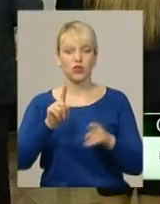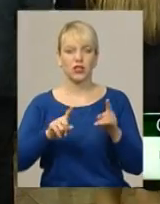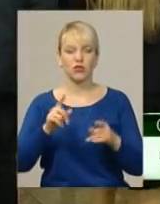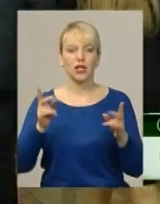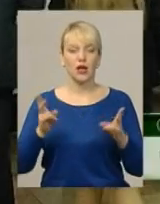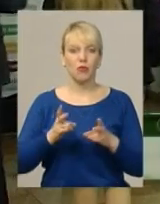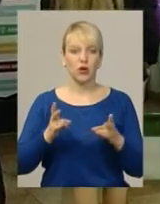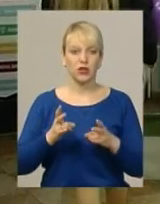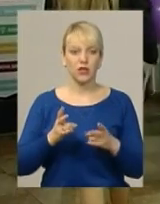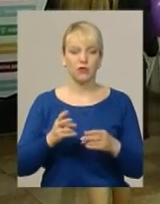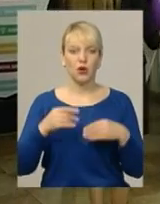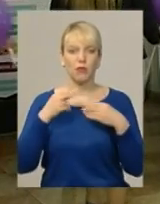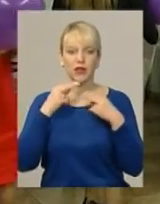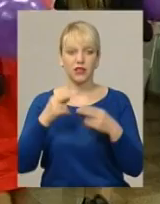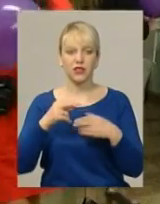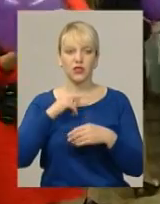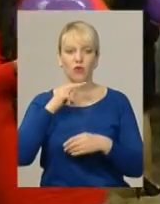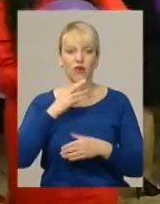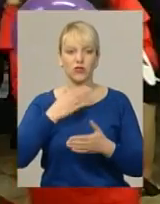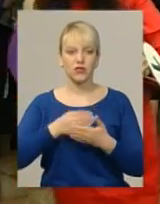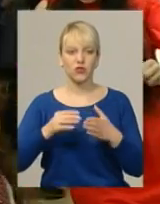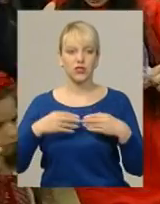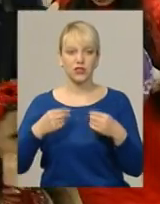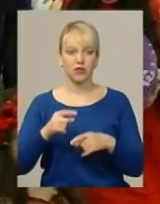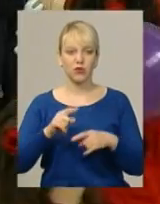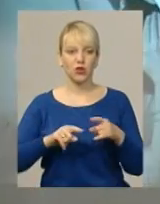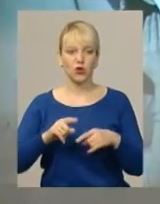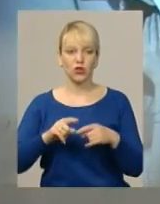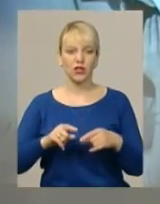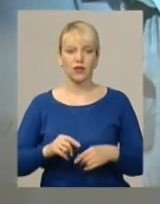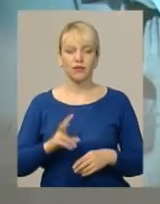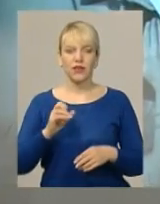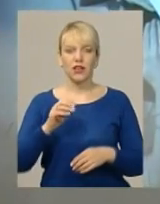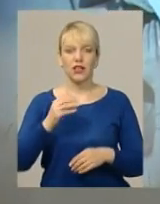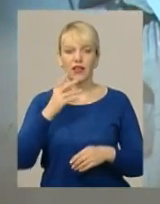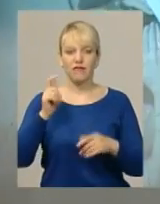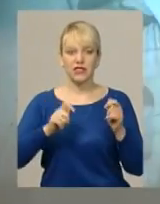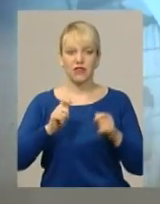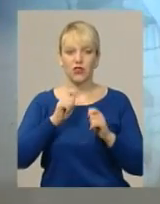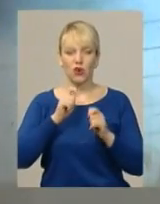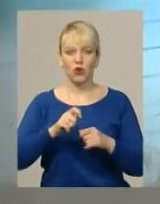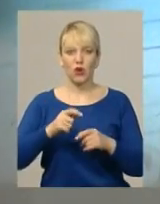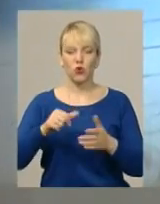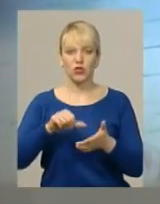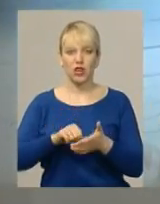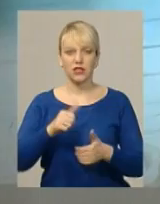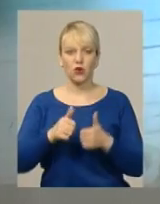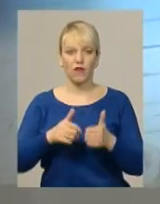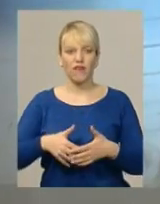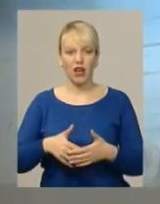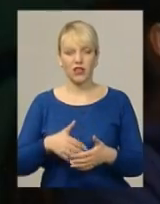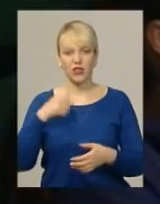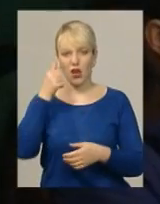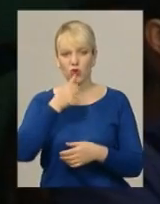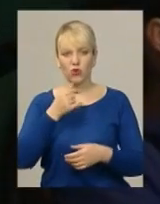потрібно приділити увагу своїй сім'ї, родині, батьківству. На фестивалі нагородили учасниць конкурсу «Вагітна року» та «Краса в